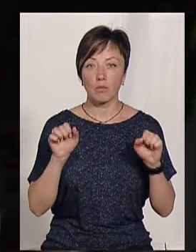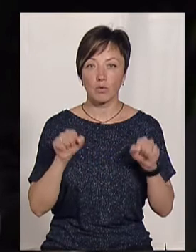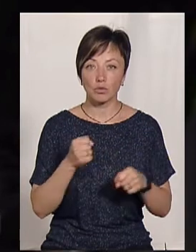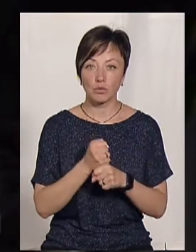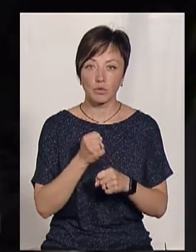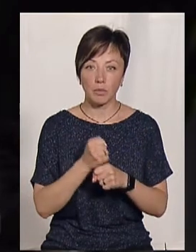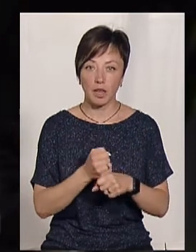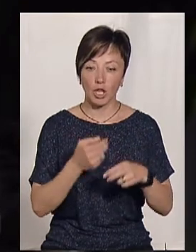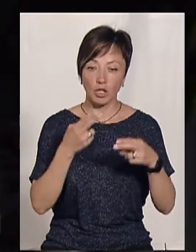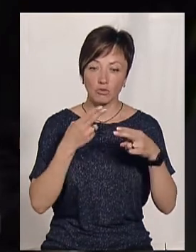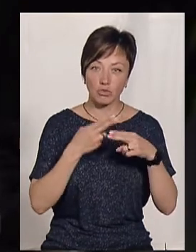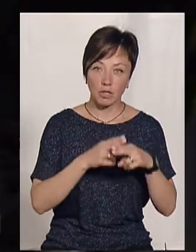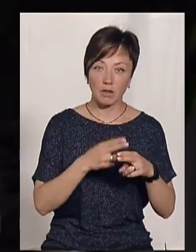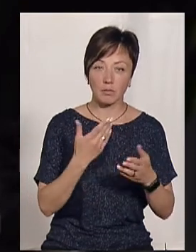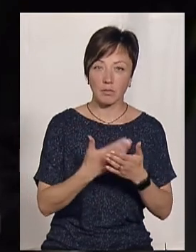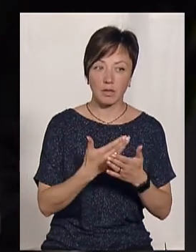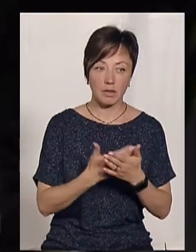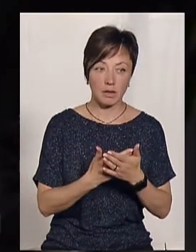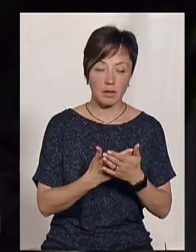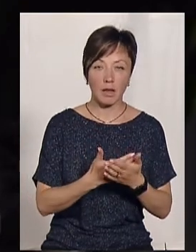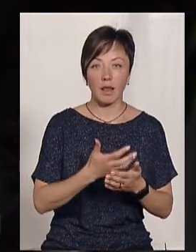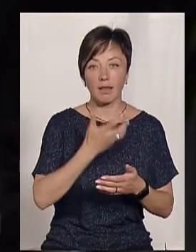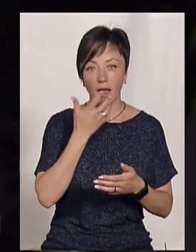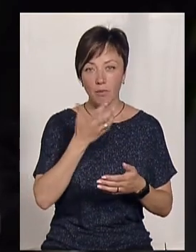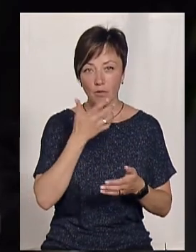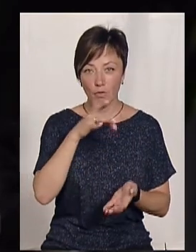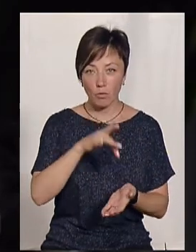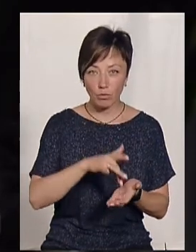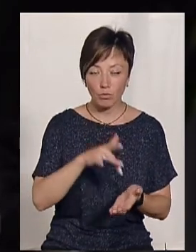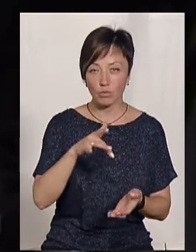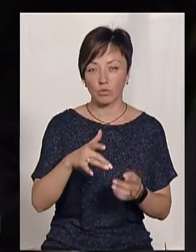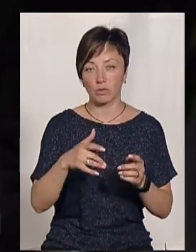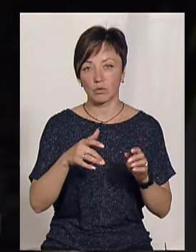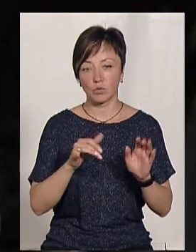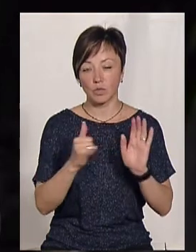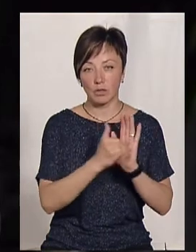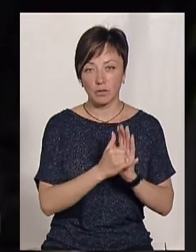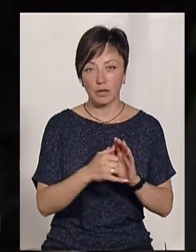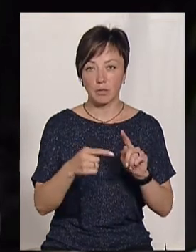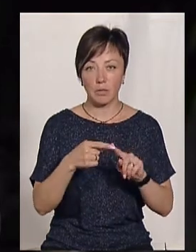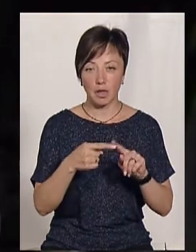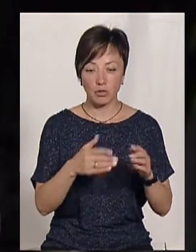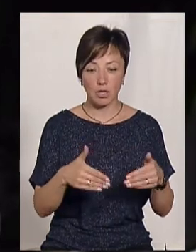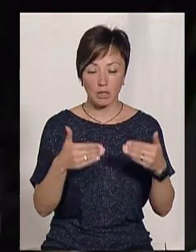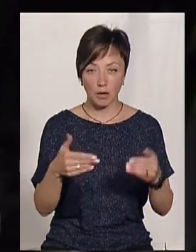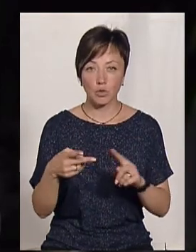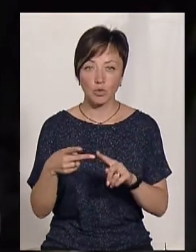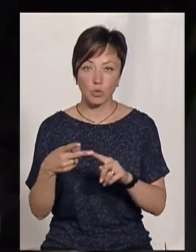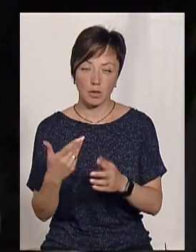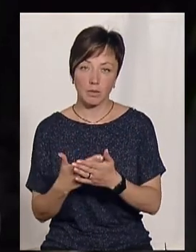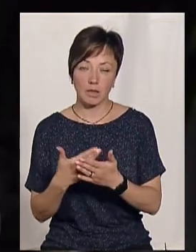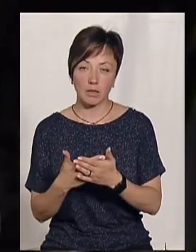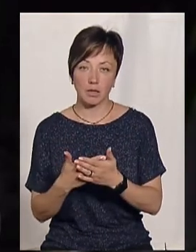зробити інженерію, встановити тепловий пункт з погодним регулюванням і балансуванням. Це як перший етап. На